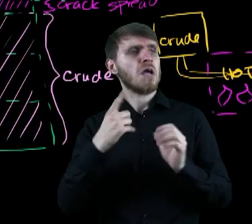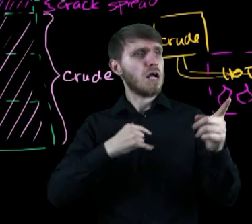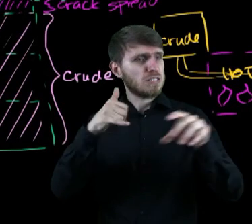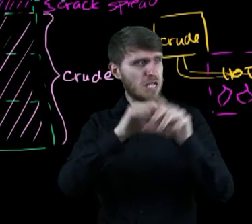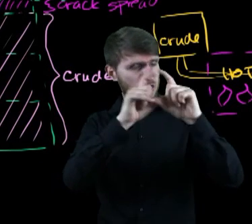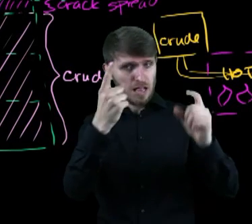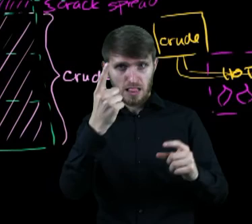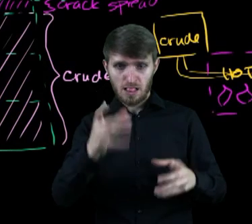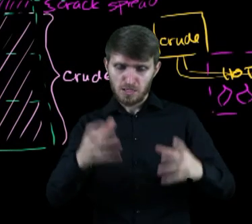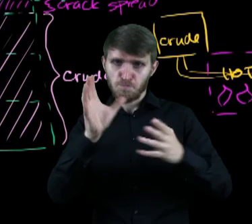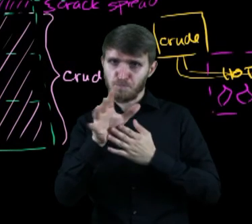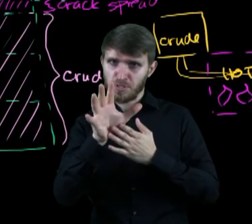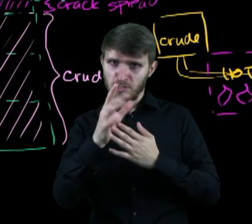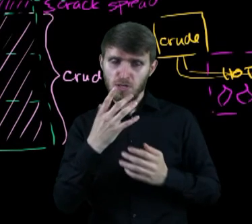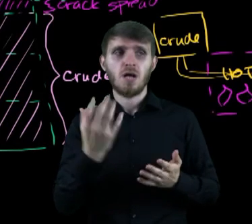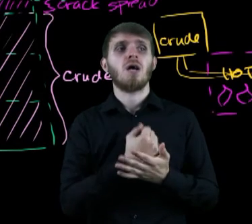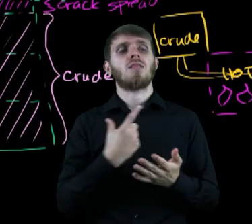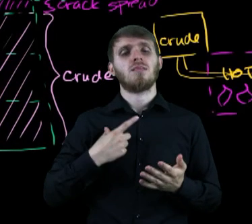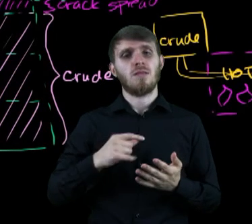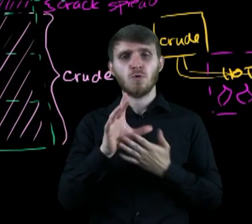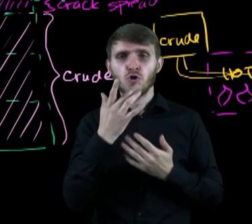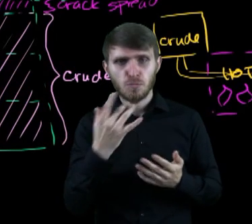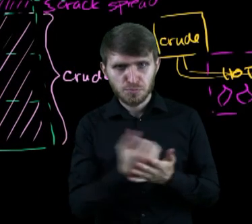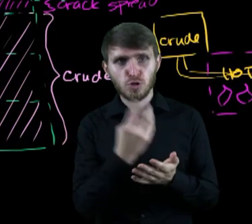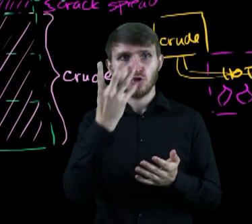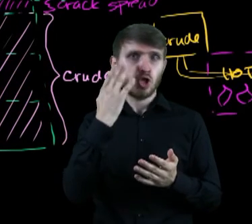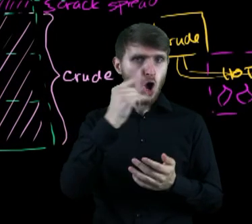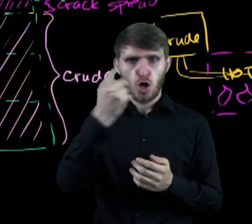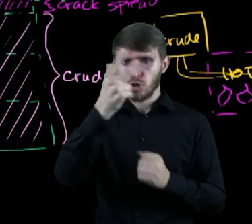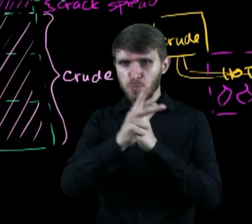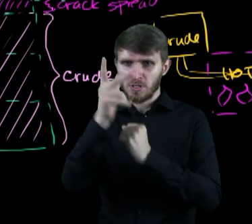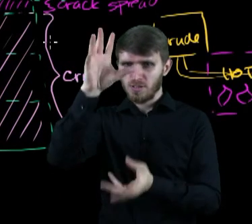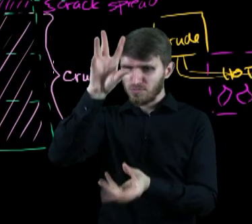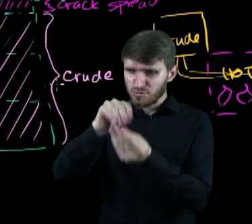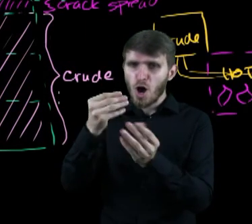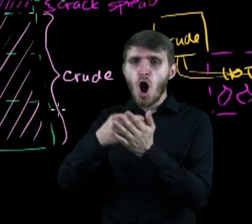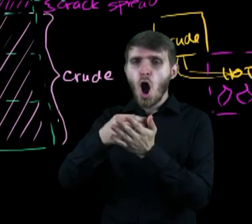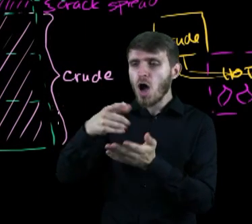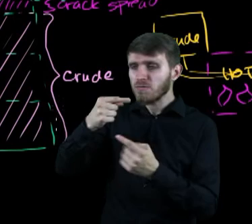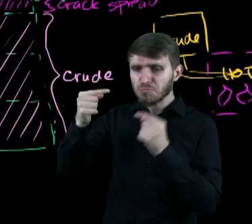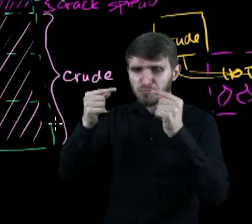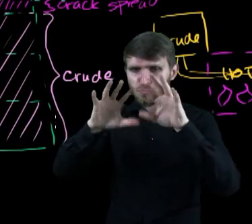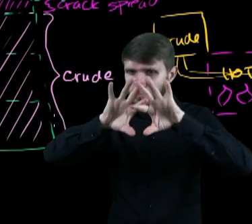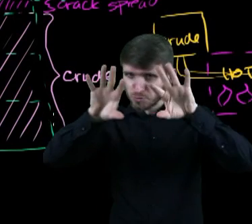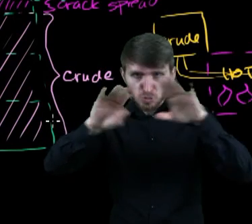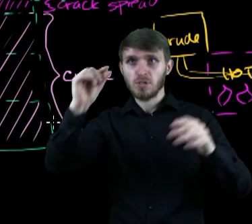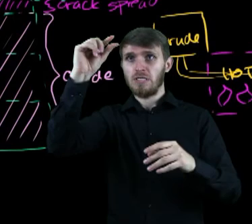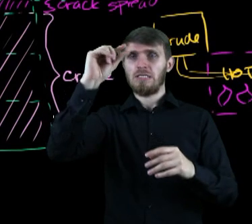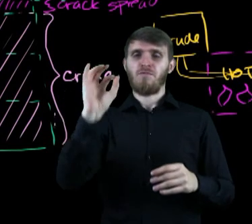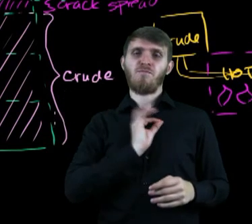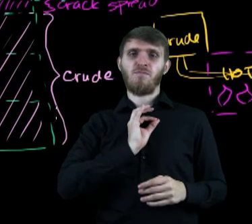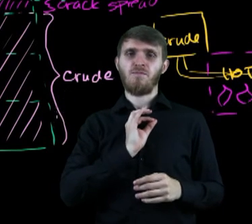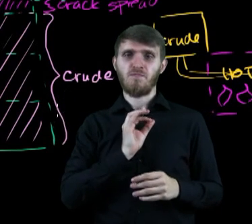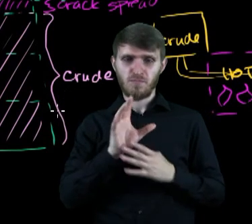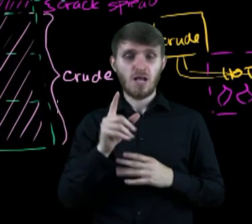Pewnie powiecie, że stacja zarabia 15 centów, bo to 4 dolary odjąć 3,85, w której to sumie są wszystkie koszty.